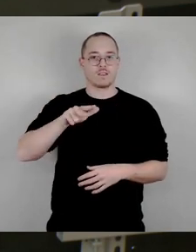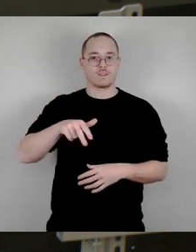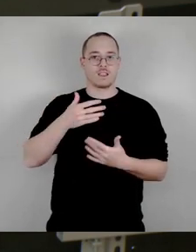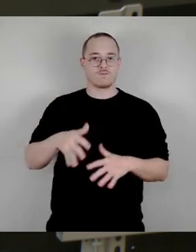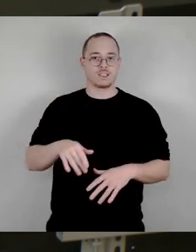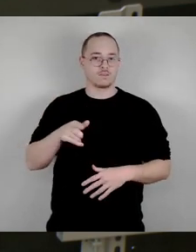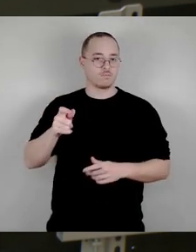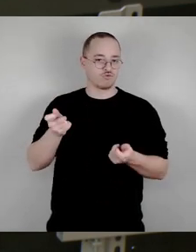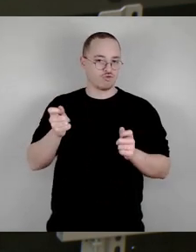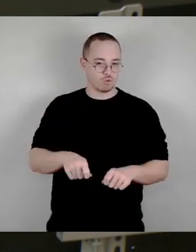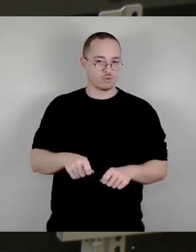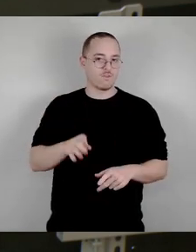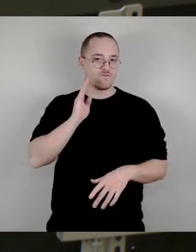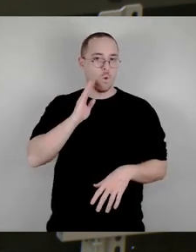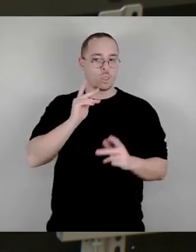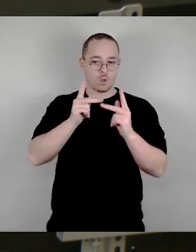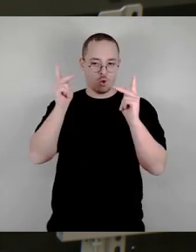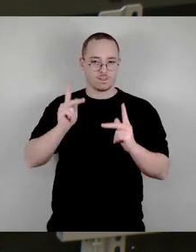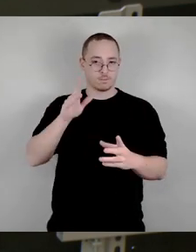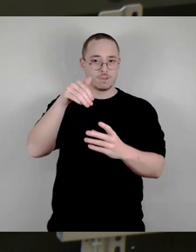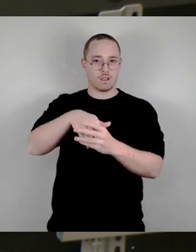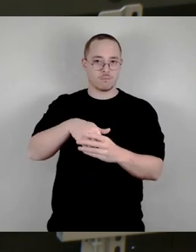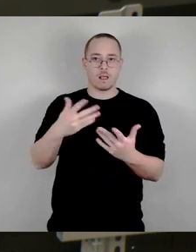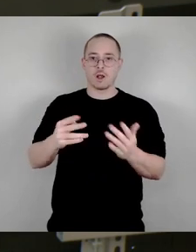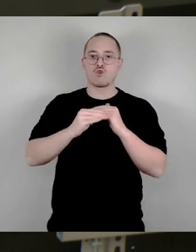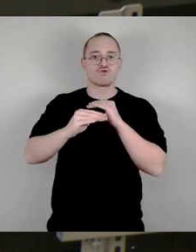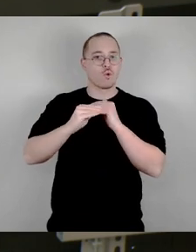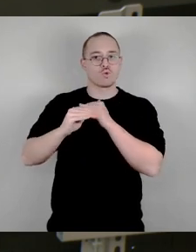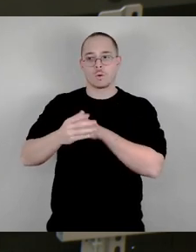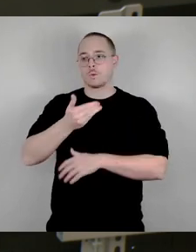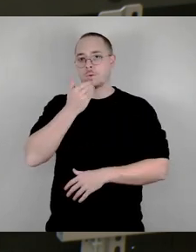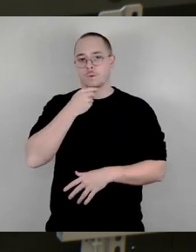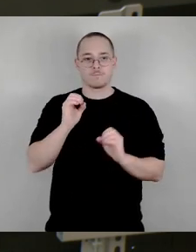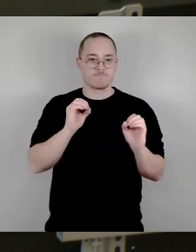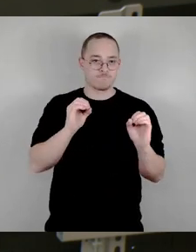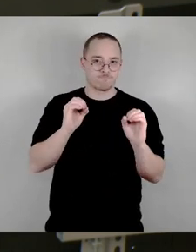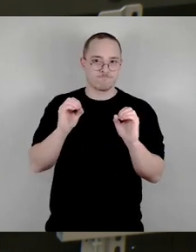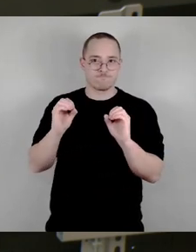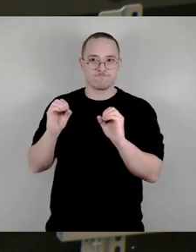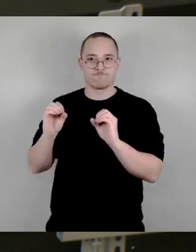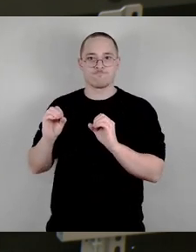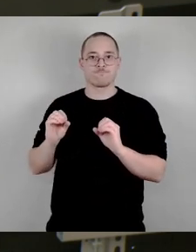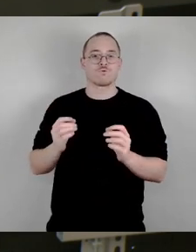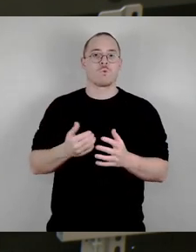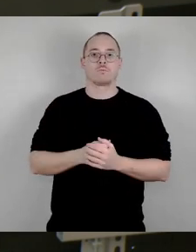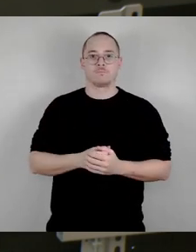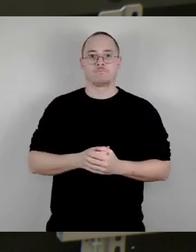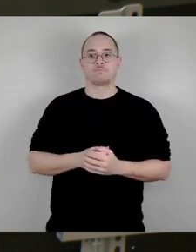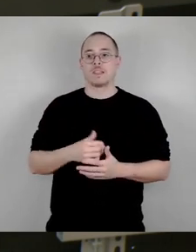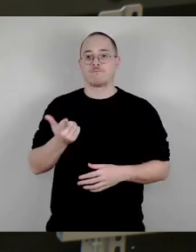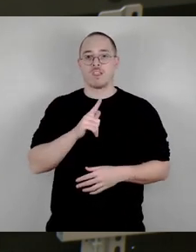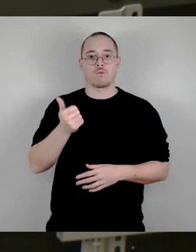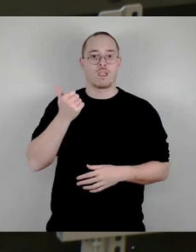Grundstücke mehr. Das letzte kam 2020 ein, 2021 ein, seitdem nichts. Und so ist auch die Situation.